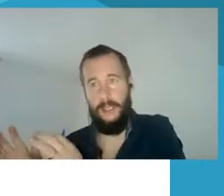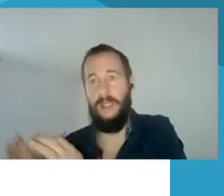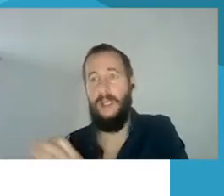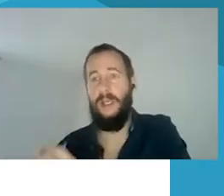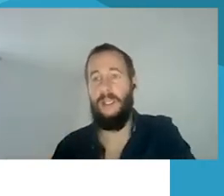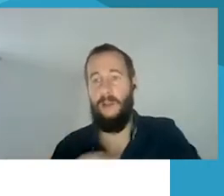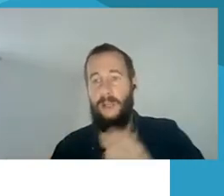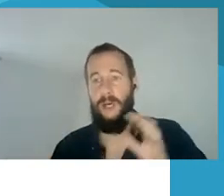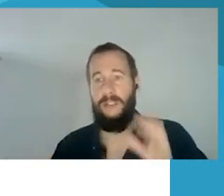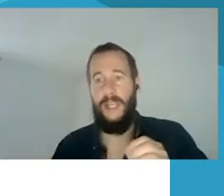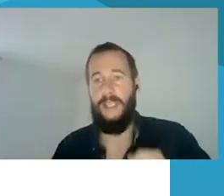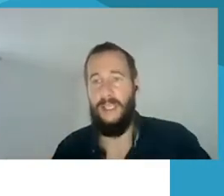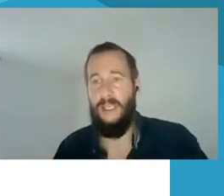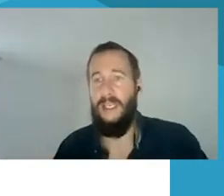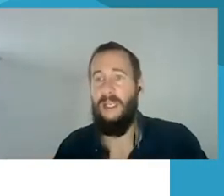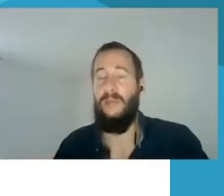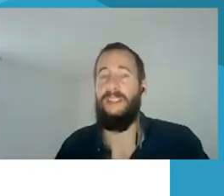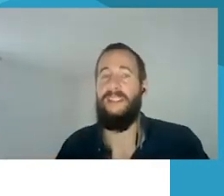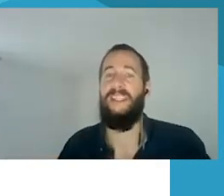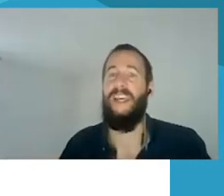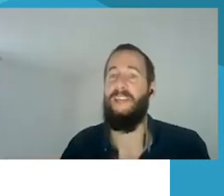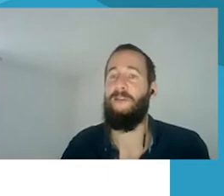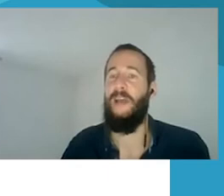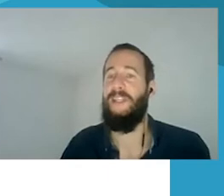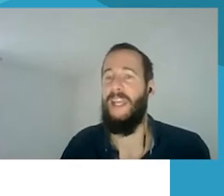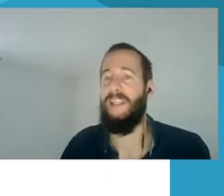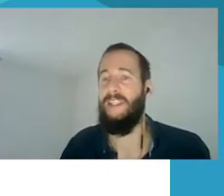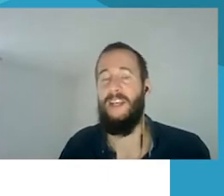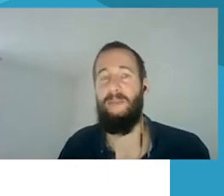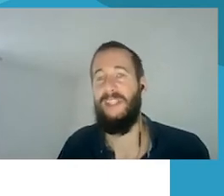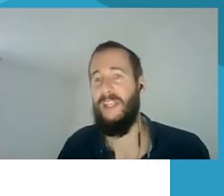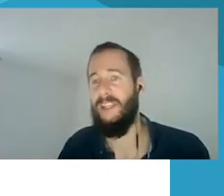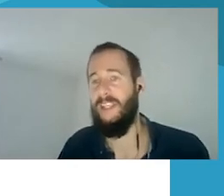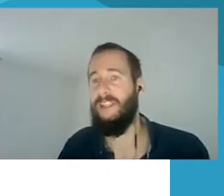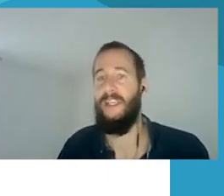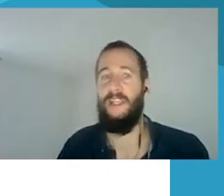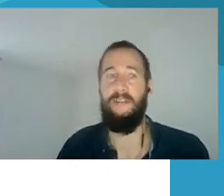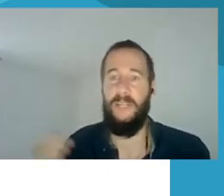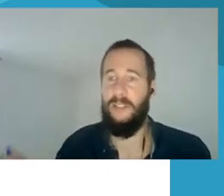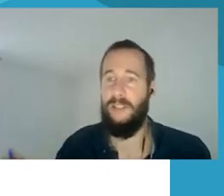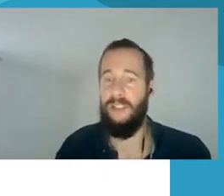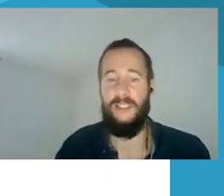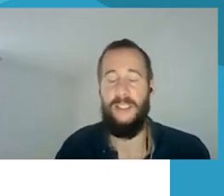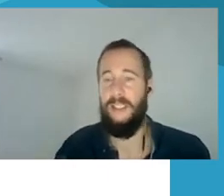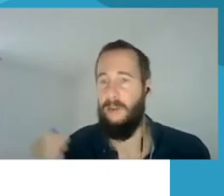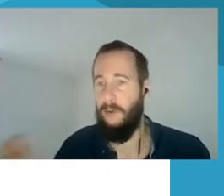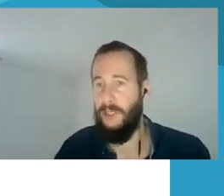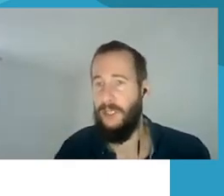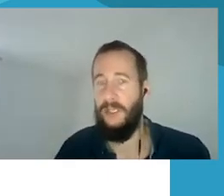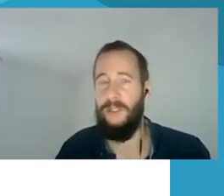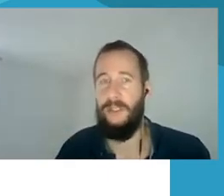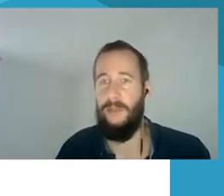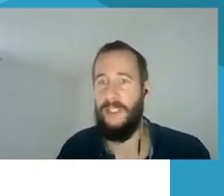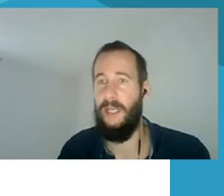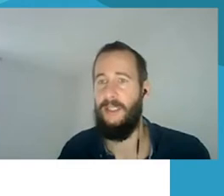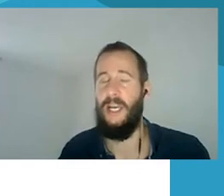Nes pranešimas apie nusikaltimus ir duomenų rinkimas apie nepykantos